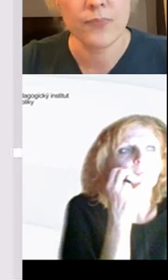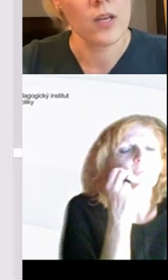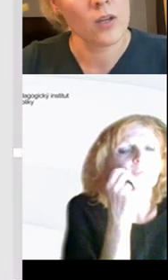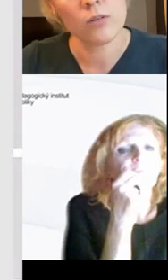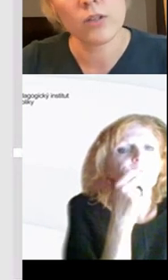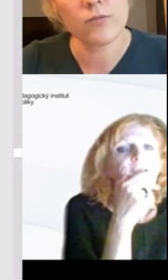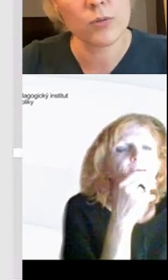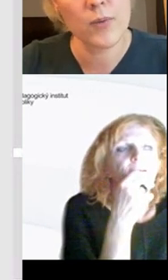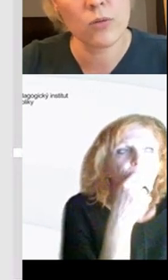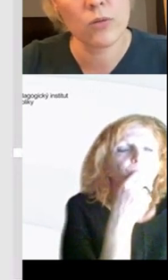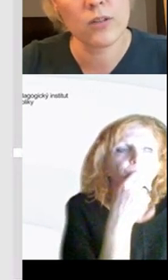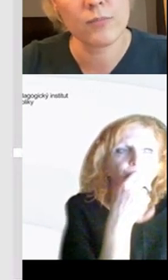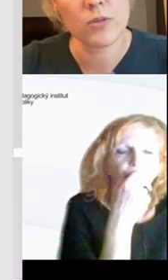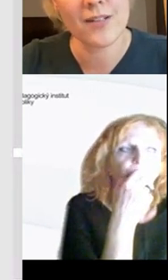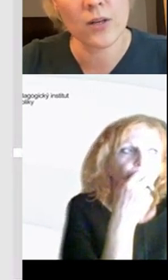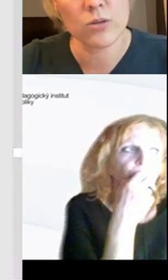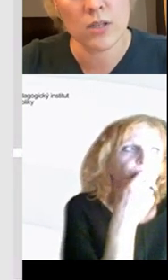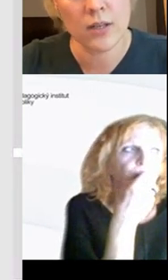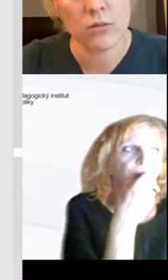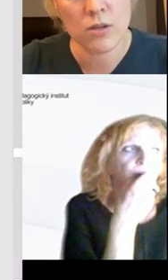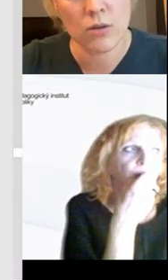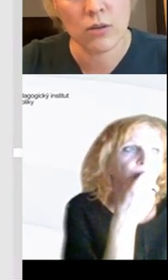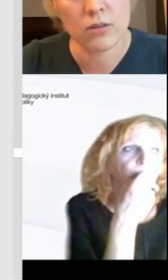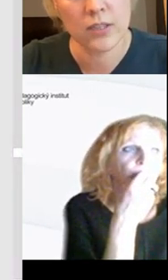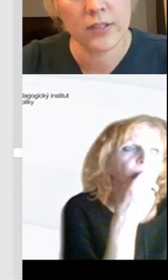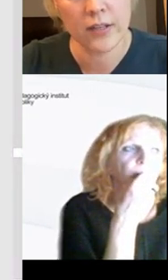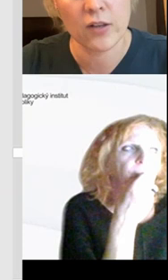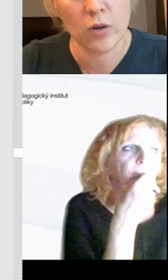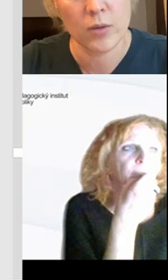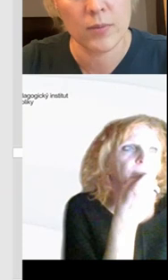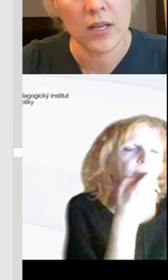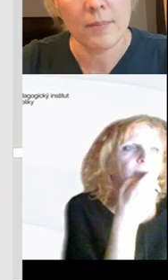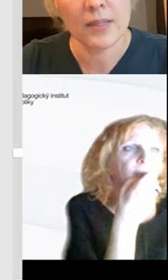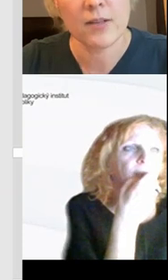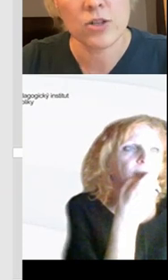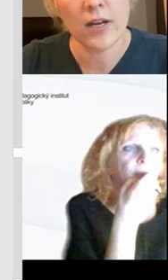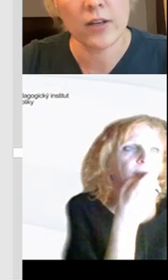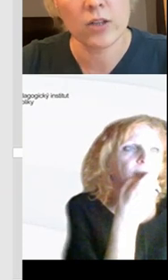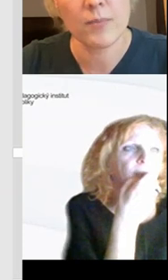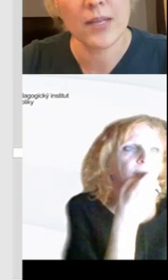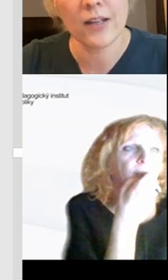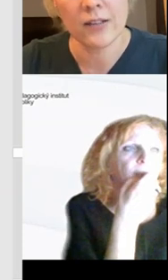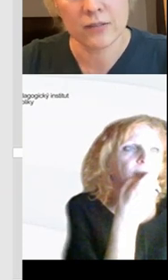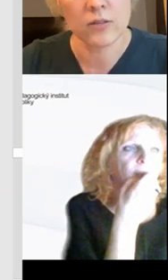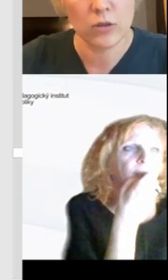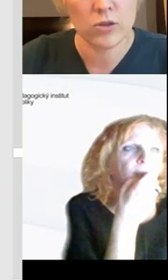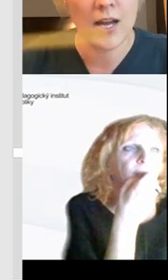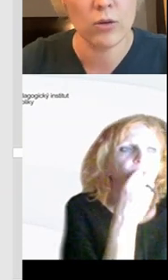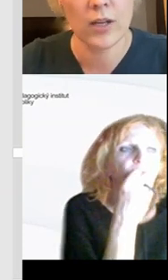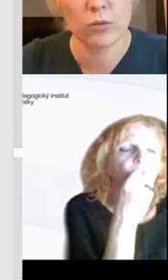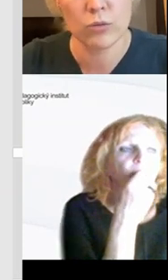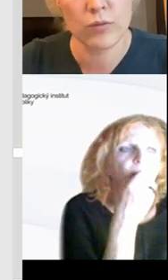je důležité říci. Takže v průběhu, v podstatě na konci toho 9. období by ten žák jako kdyby měl